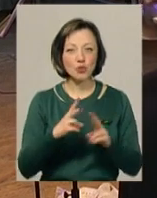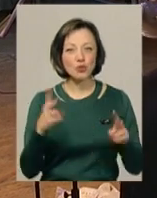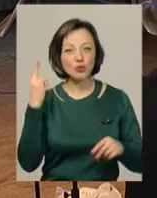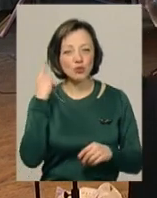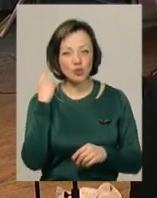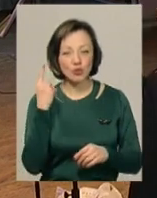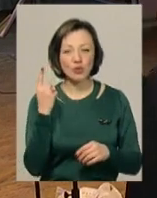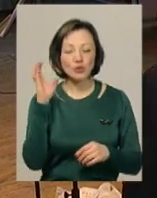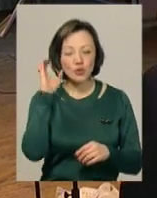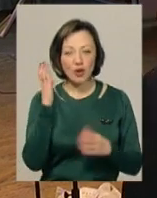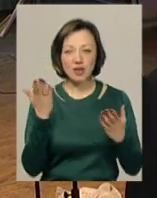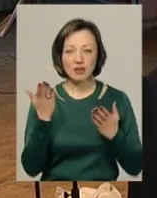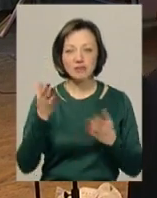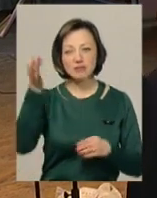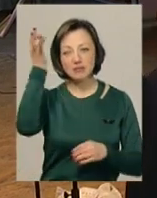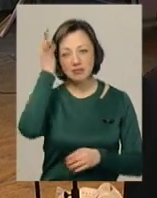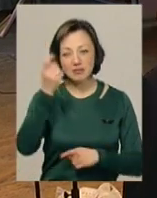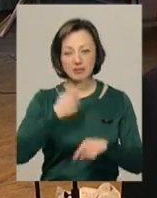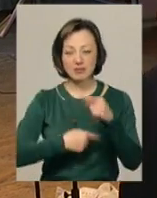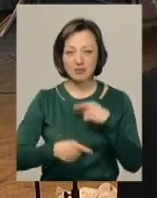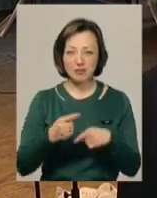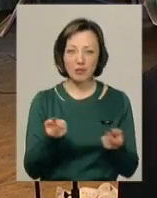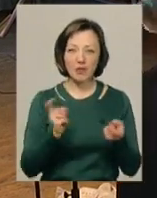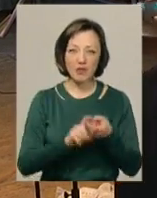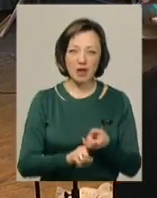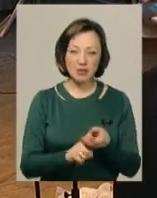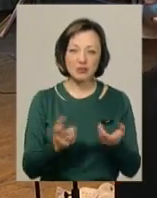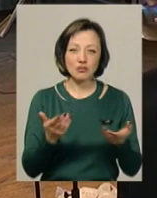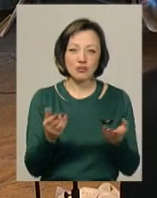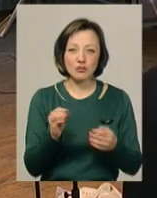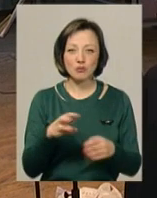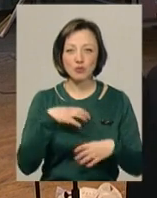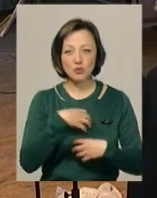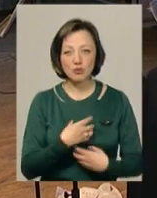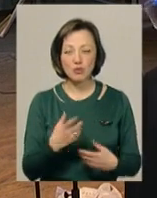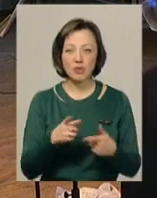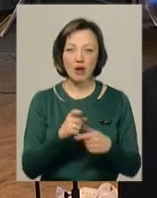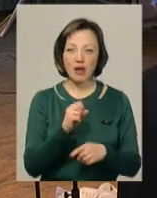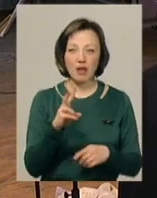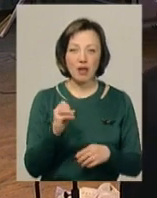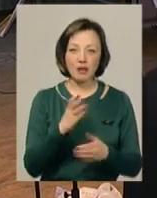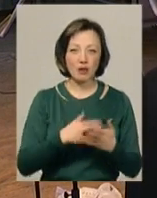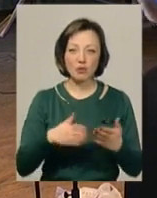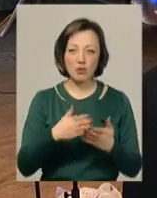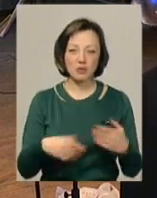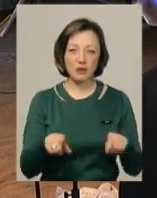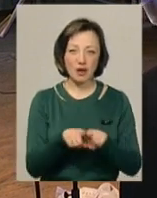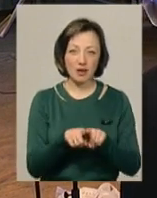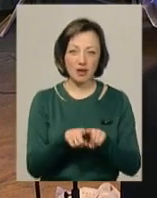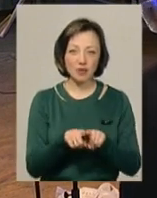в нього вратають спомини, які пов'язані з цим сумом. Але вона не є зовсім така